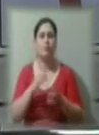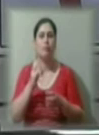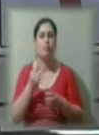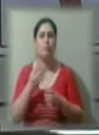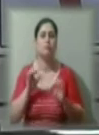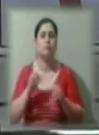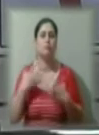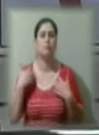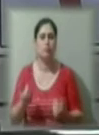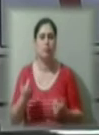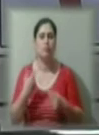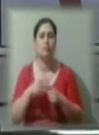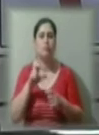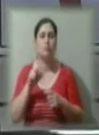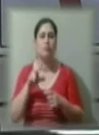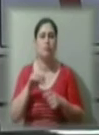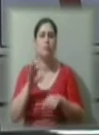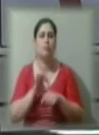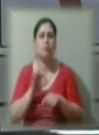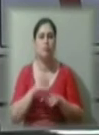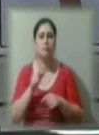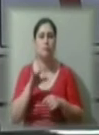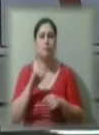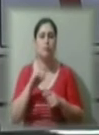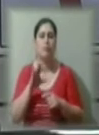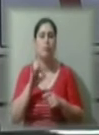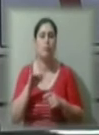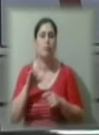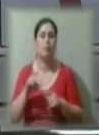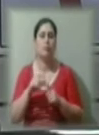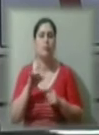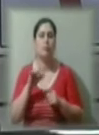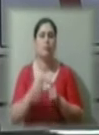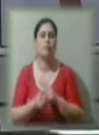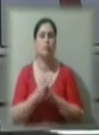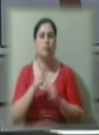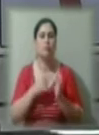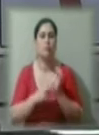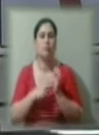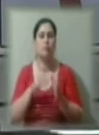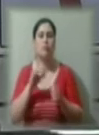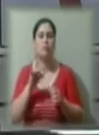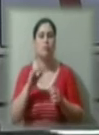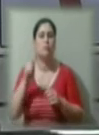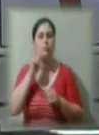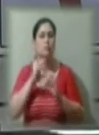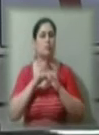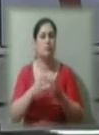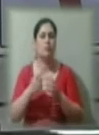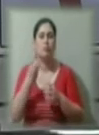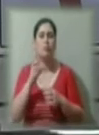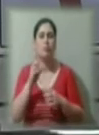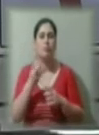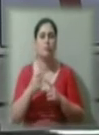спалах хвороби. За даними ВООЗ, коронавірус виявлений у 70 країнах світу. 3 березня перший випадок